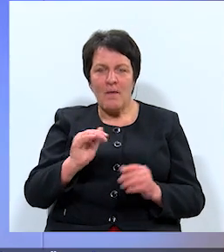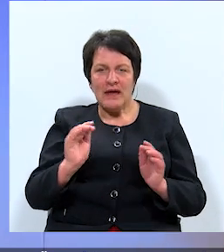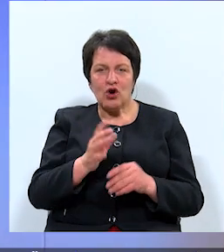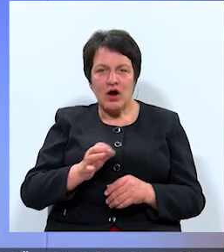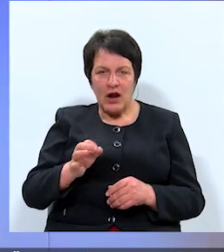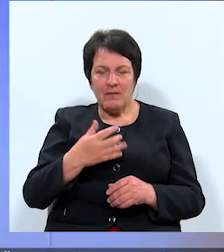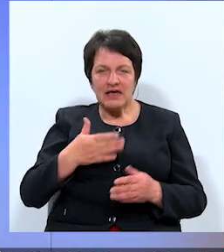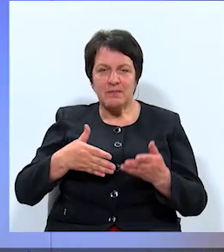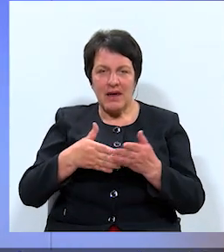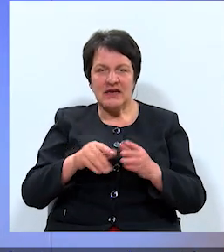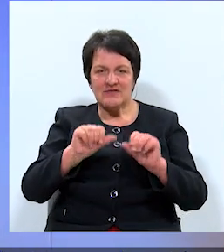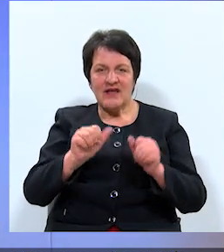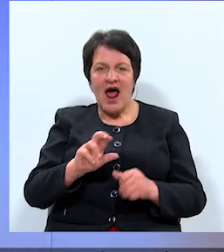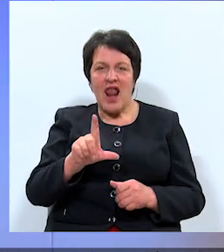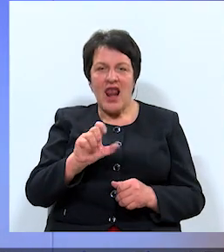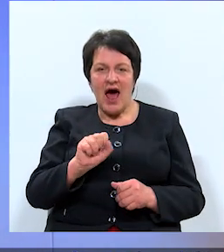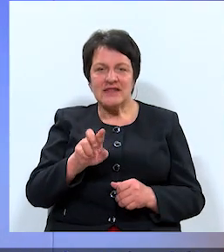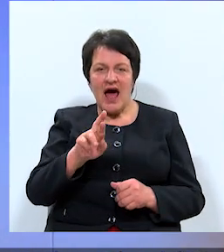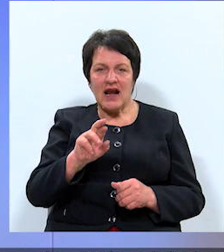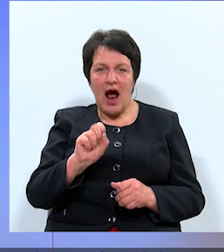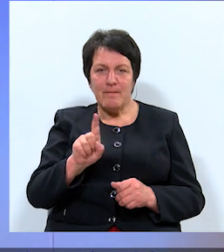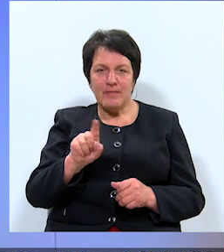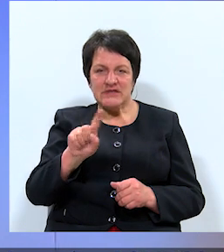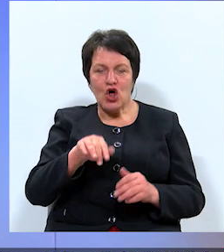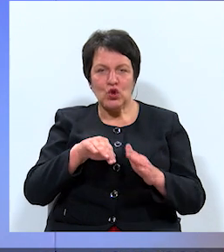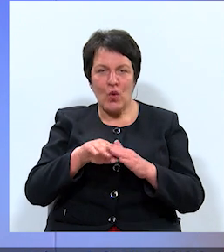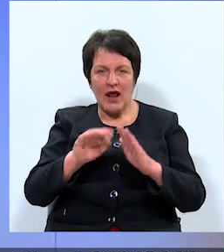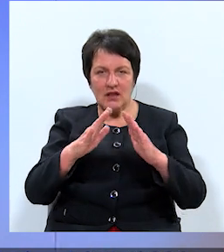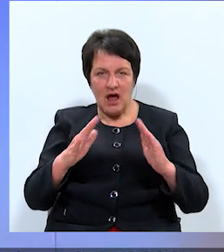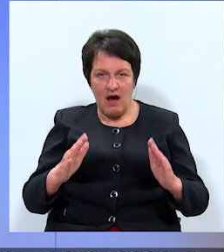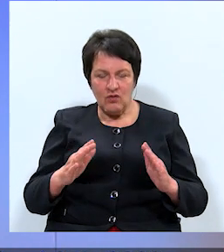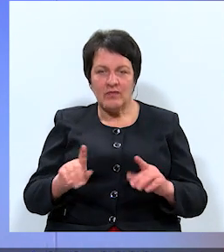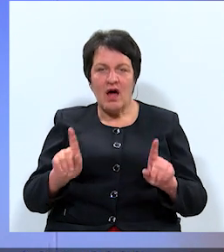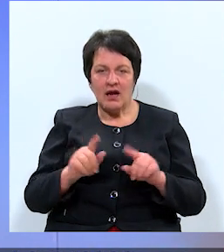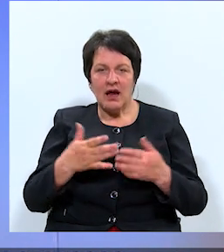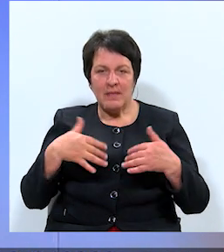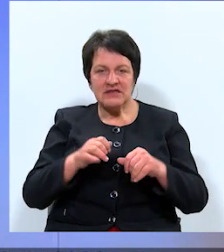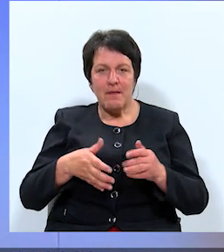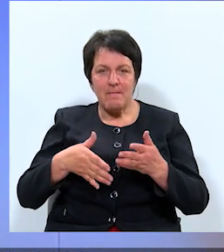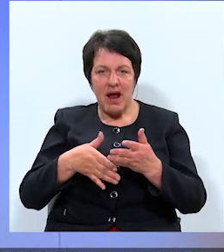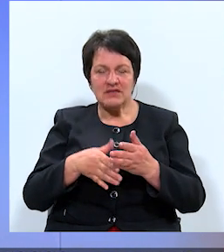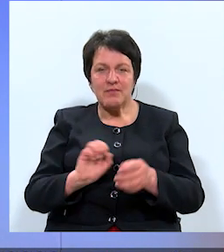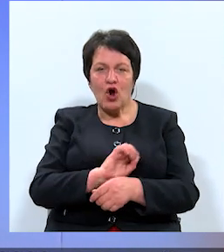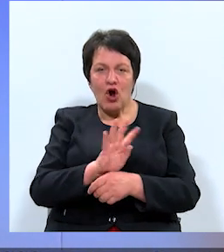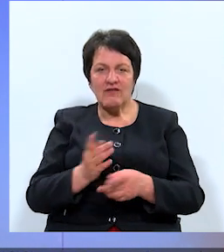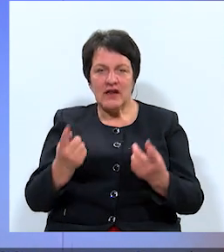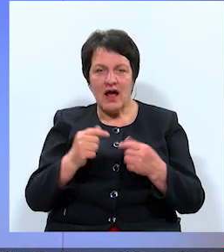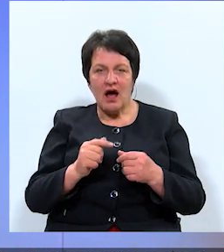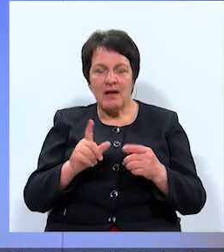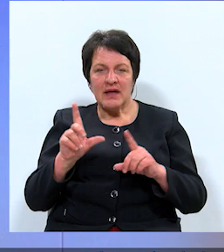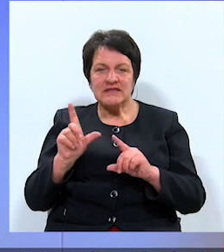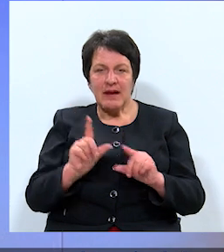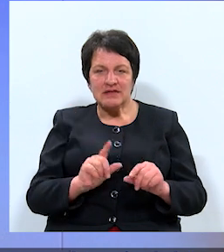palīdzējām izveidot Latvijas noliktavu. Tāpat arī mēs palīdzējām Covid laikā, samazinājām